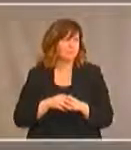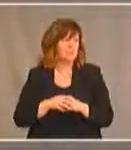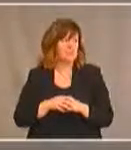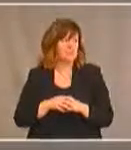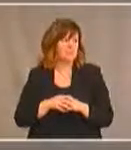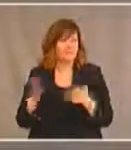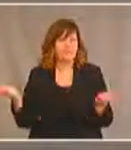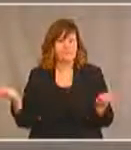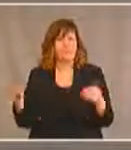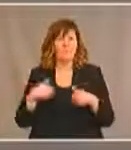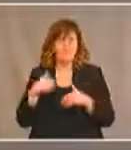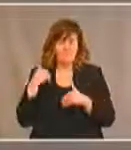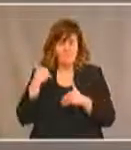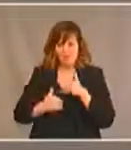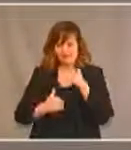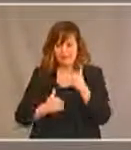ce processus